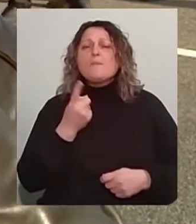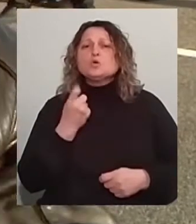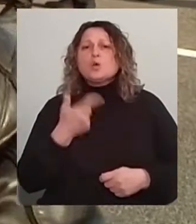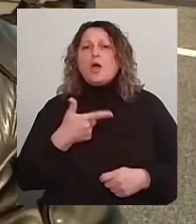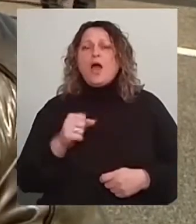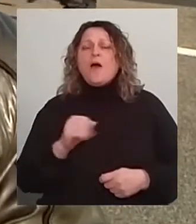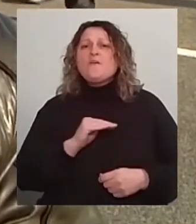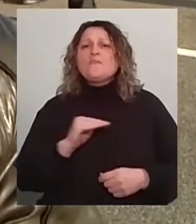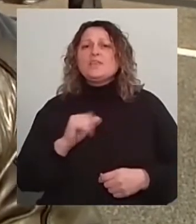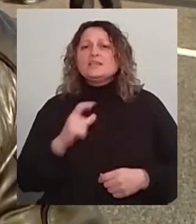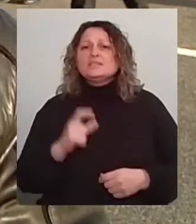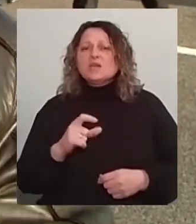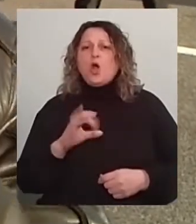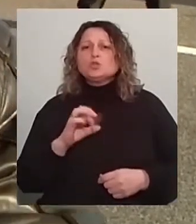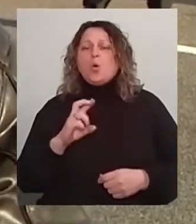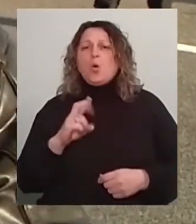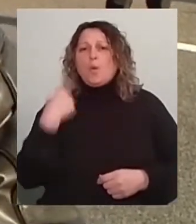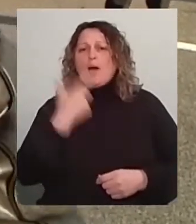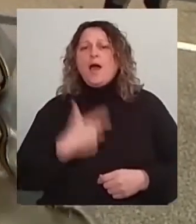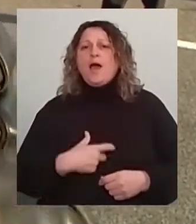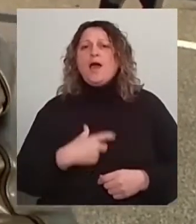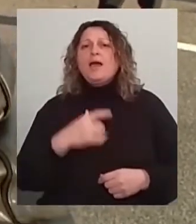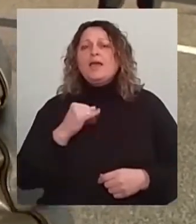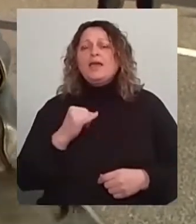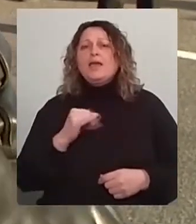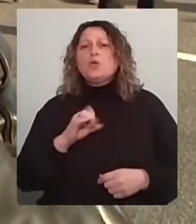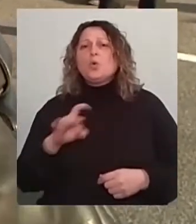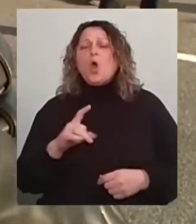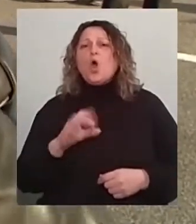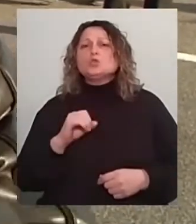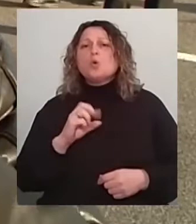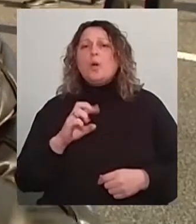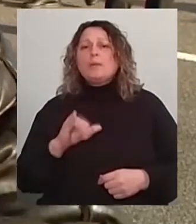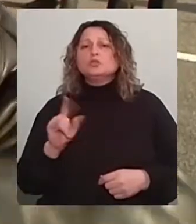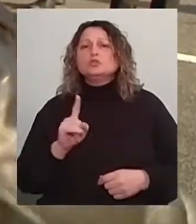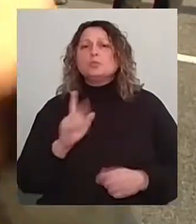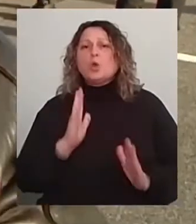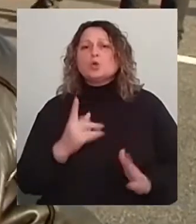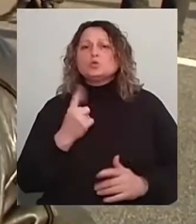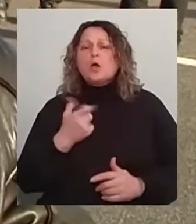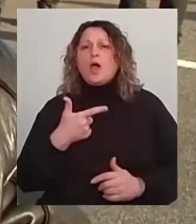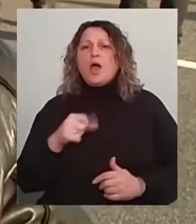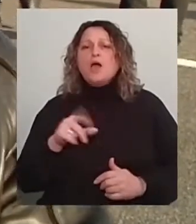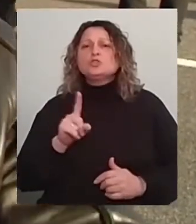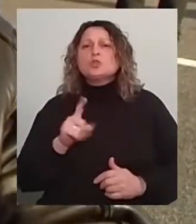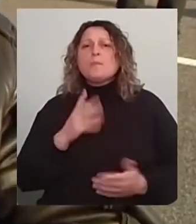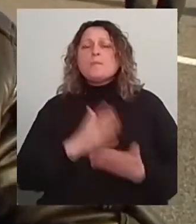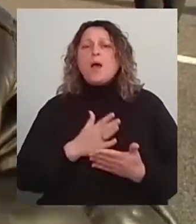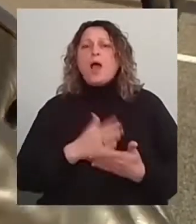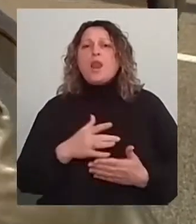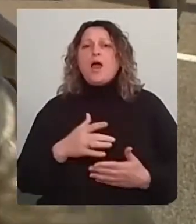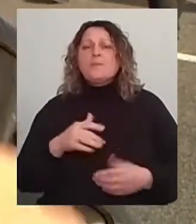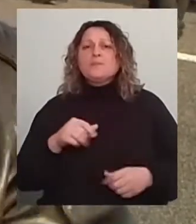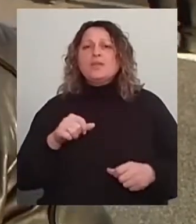500 гектарів юридичній особі. І теж, щоб ця фізична особа мала фах, чи